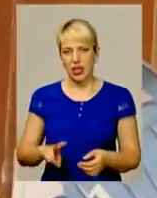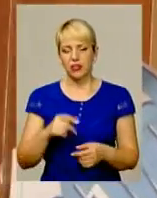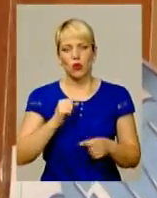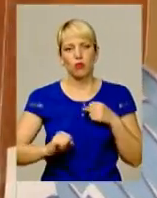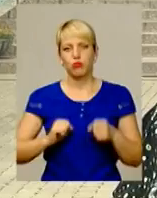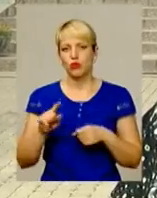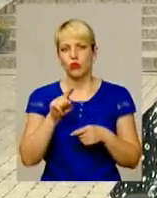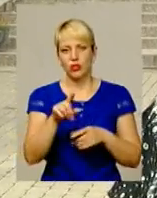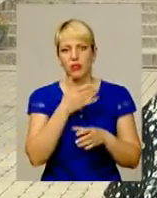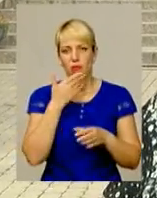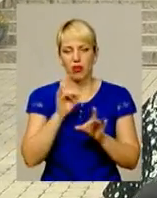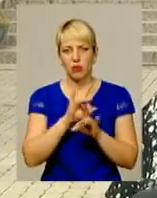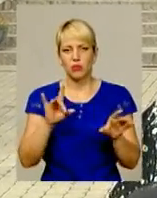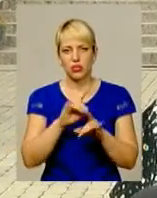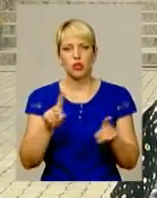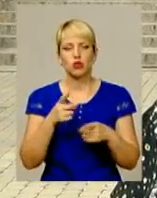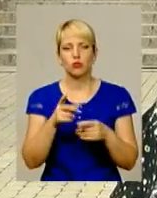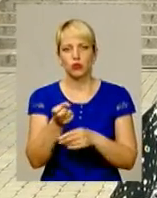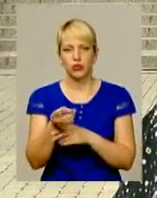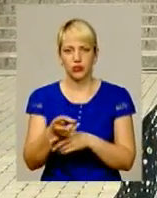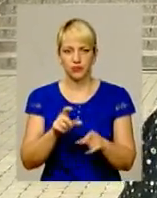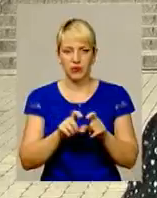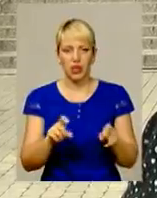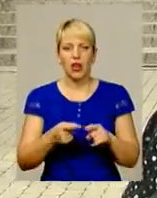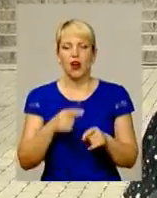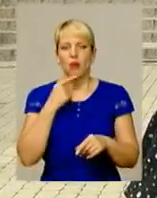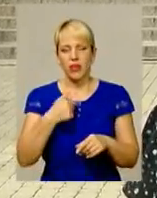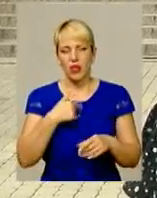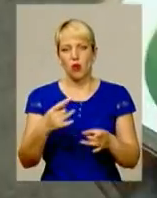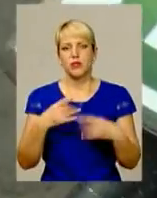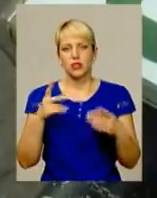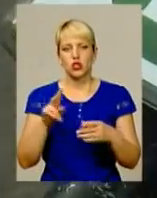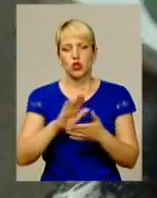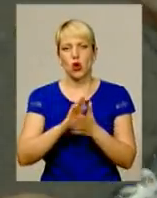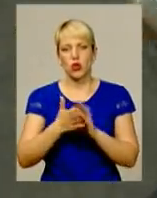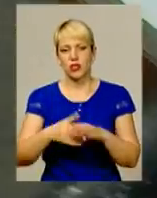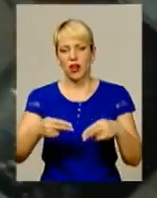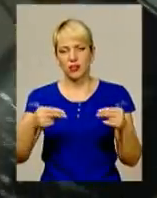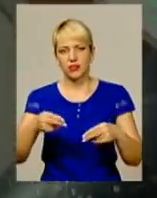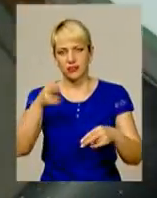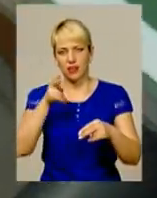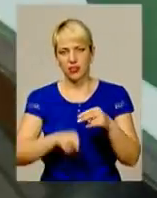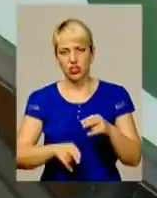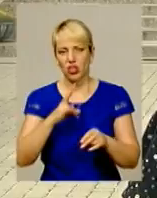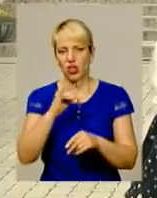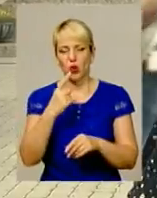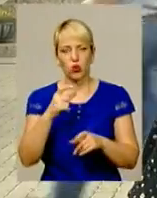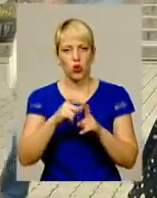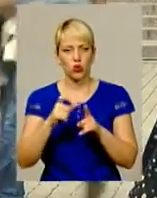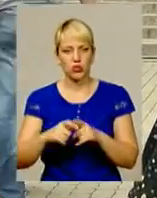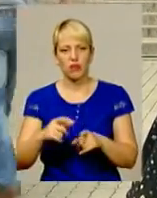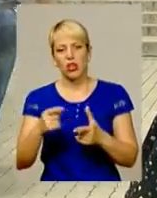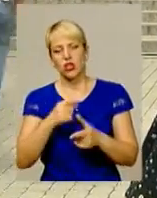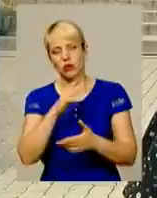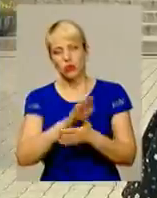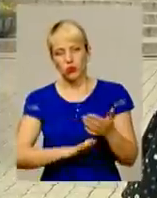жодних пояснень. Мені нічим не пояснювали, мені сказали, що контракт закінчено, більше жодного слова. Чи ми продовжимо, ми